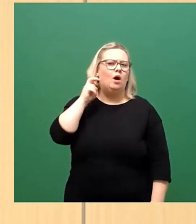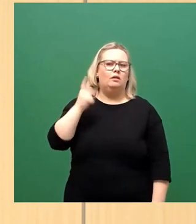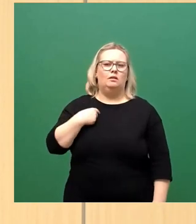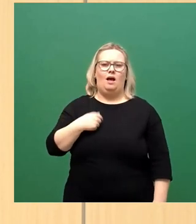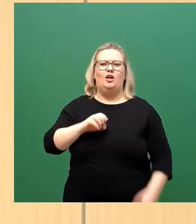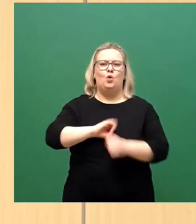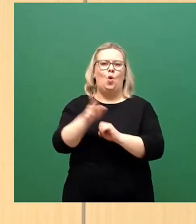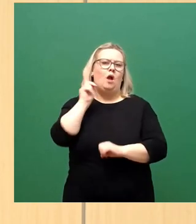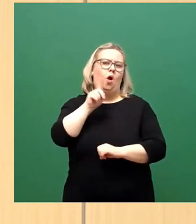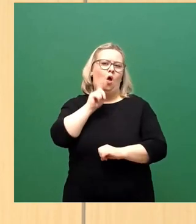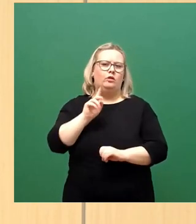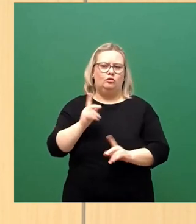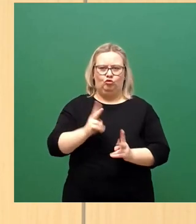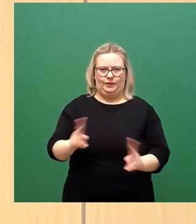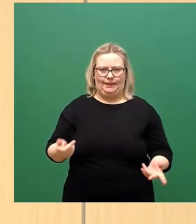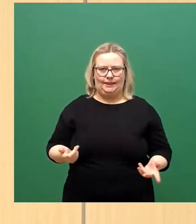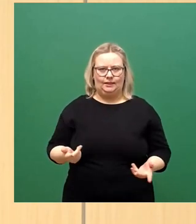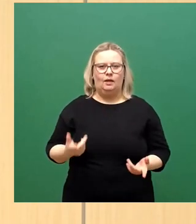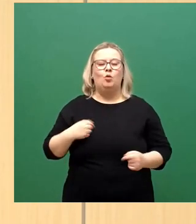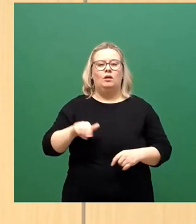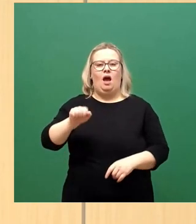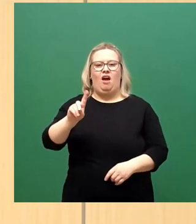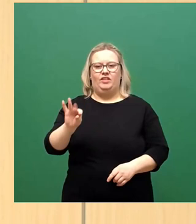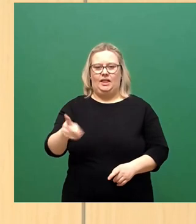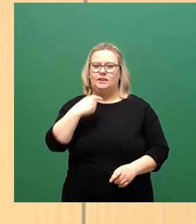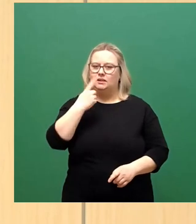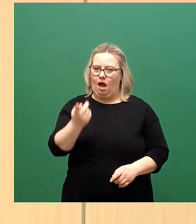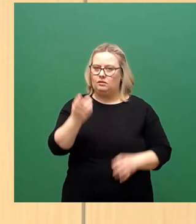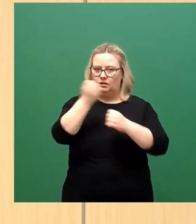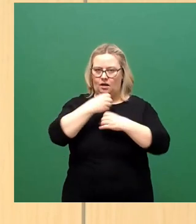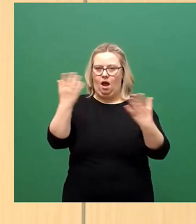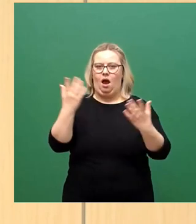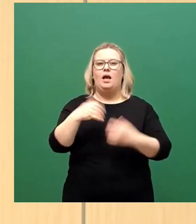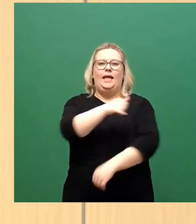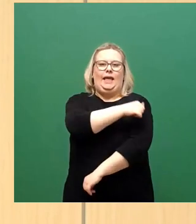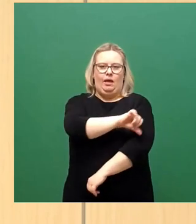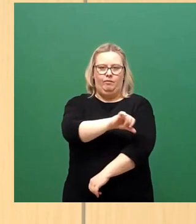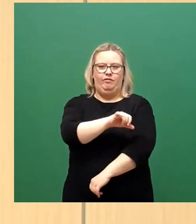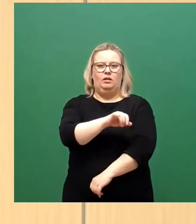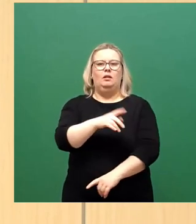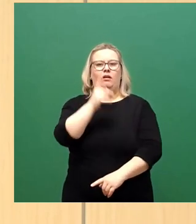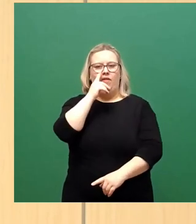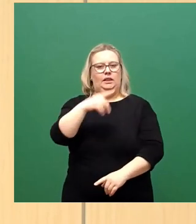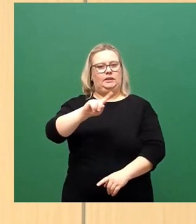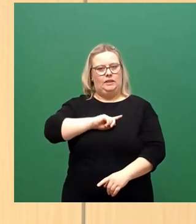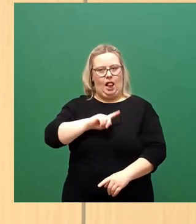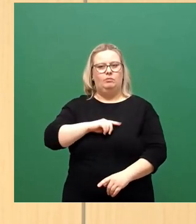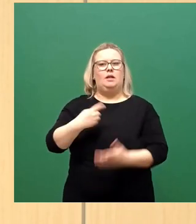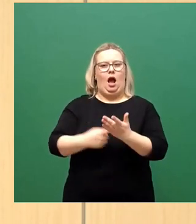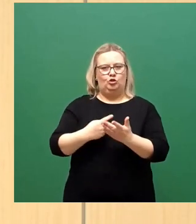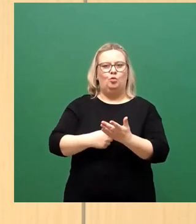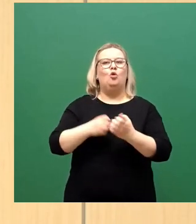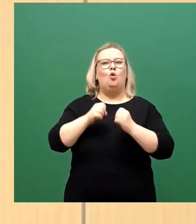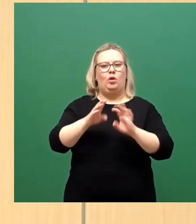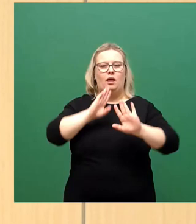genannt. Die AfD selber sagt ganz eindeutig, Impfen, wer es für sich in Anspruch nehmen will, möchte das tun.